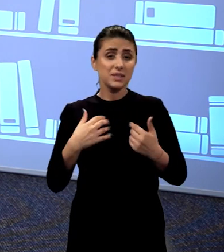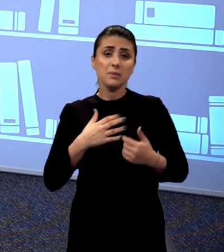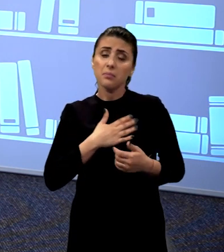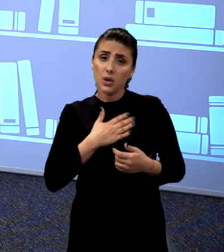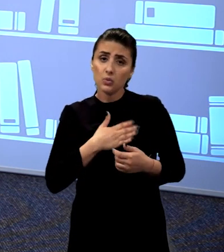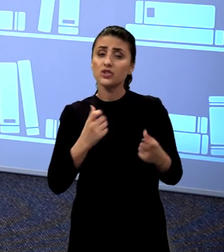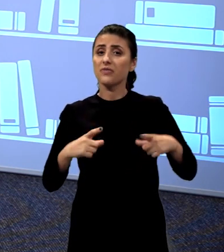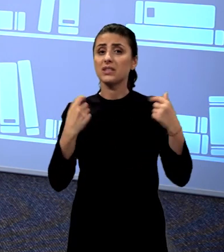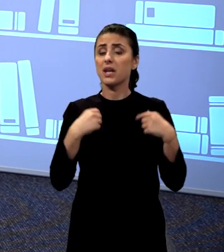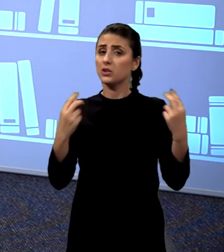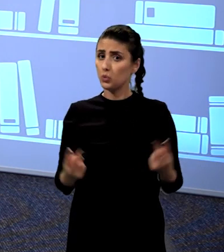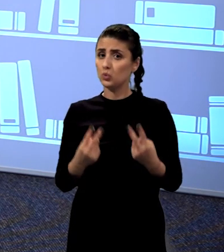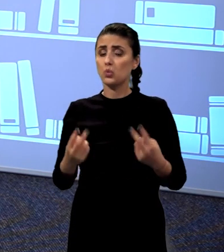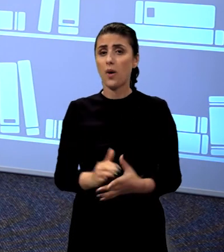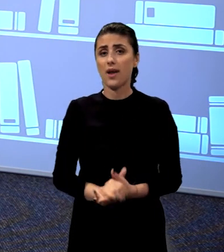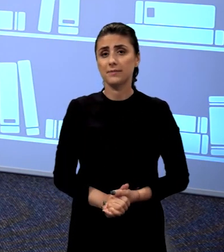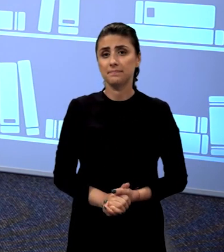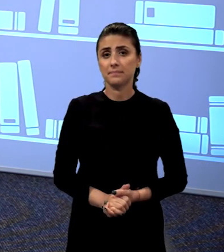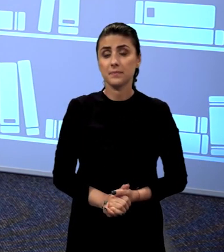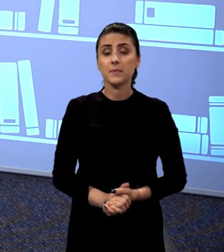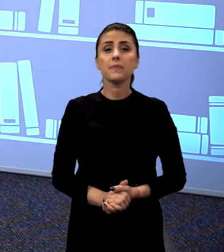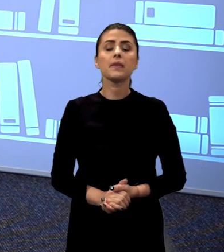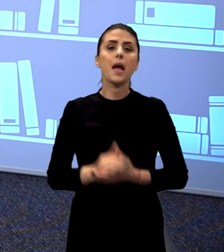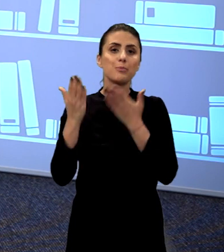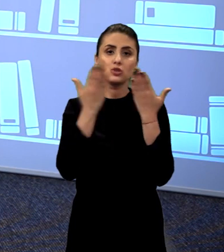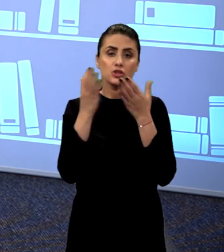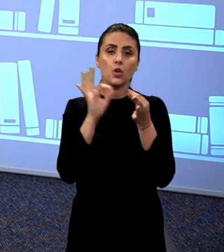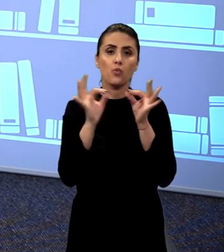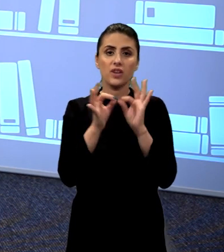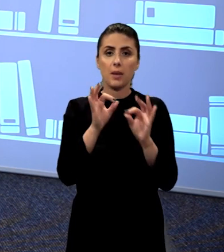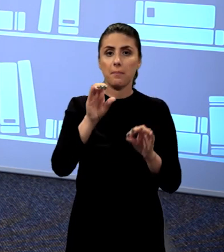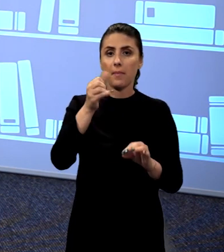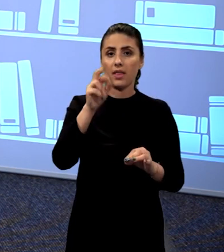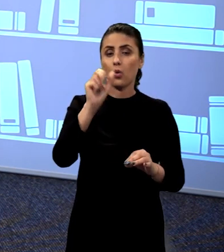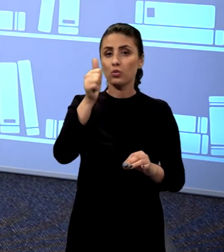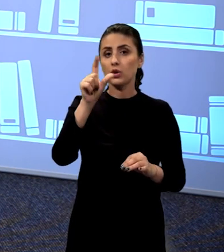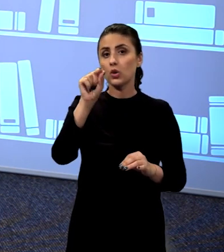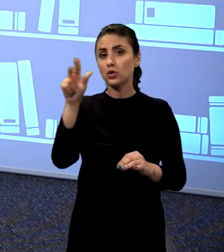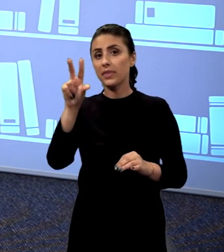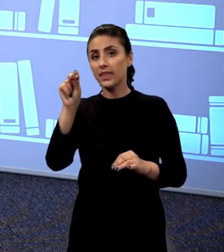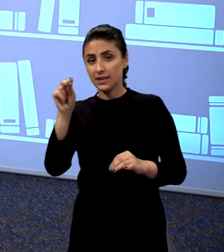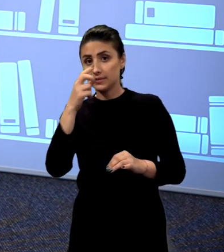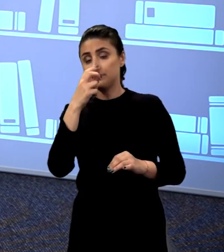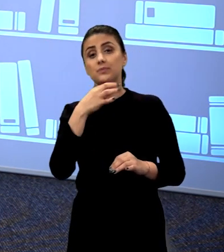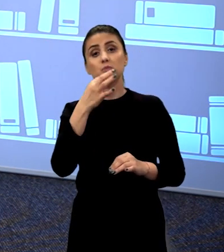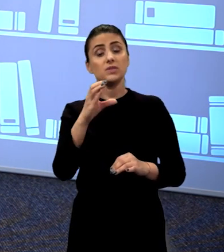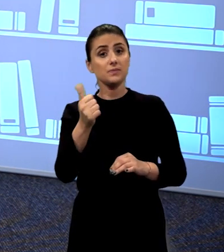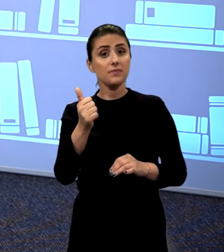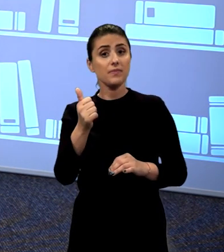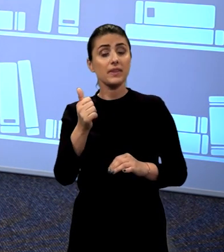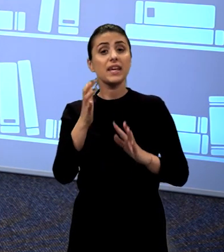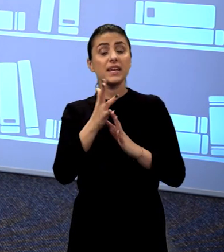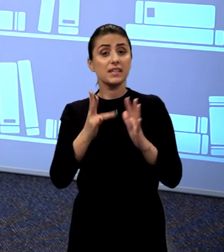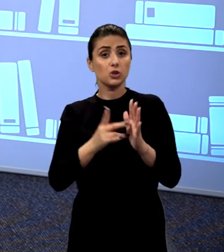povara mea este ușoară. Am citat din Matei 11, 28 la 30. Rețineți din capul locului.